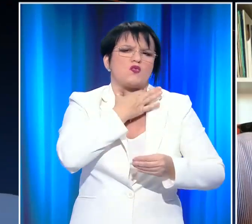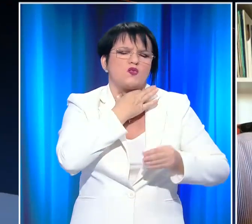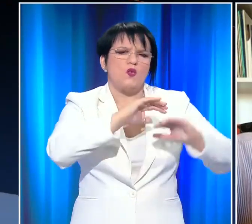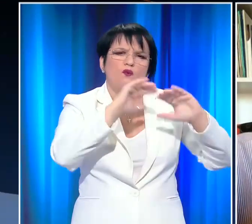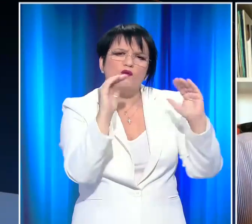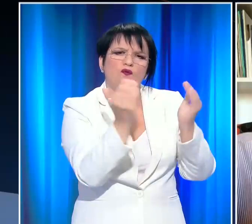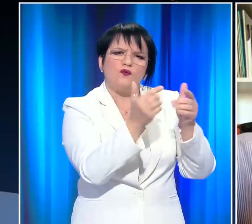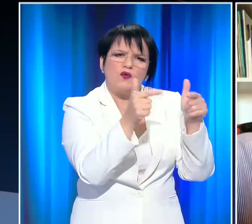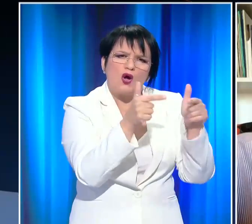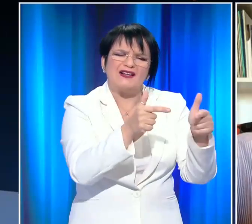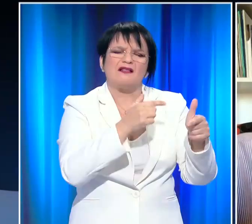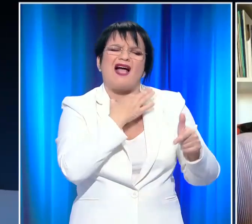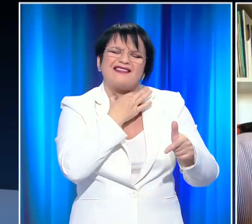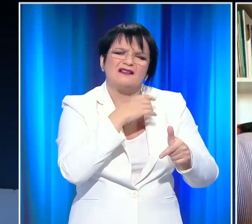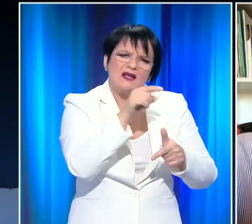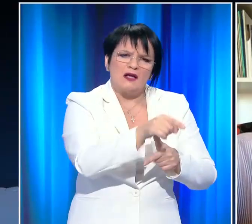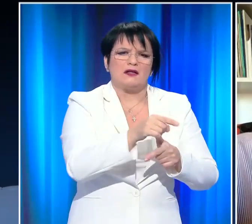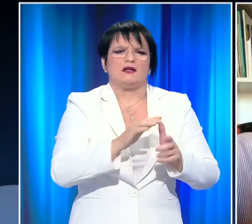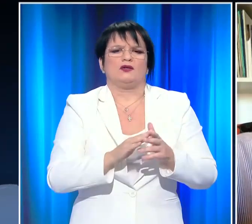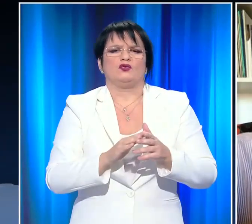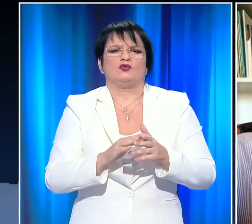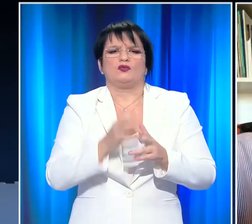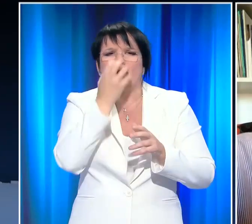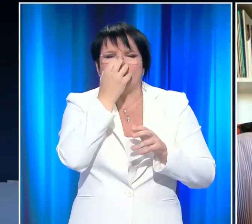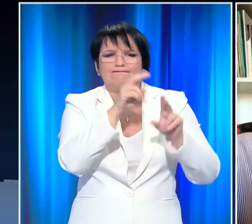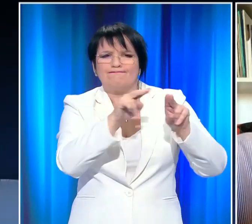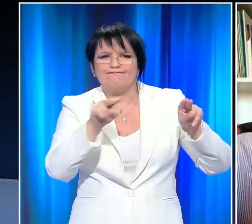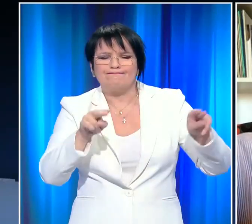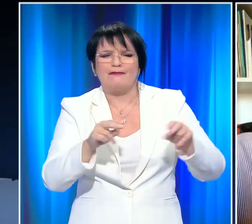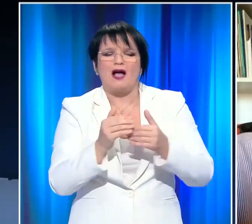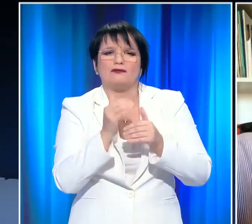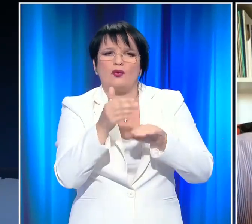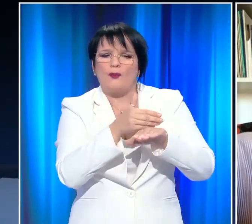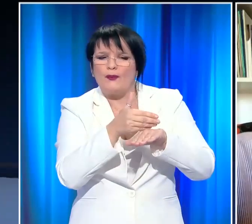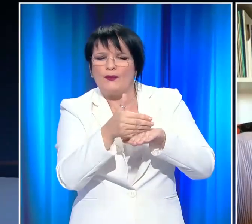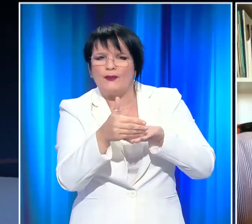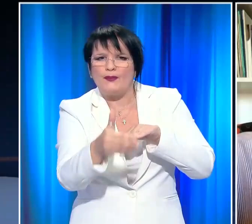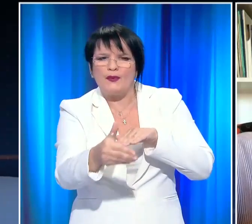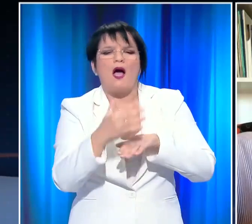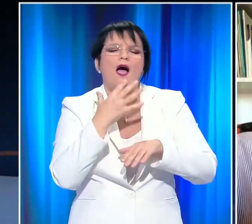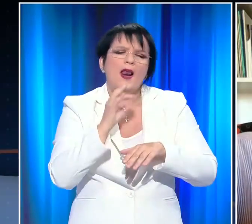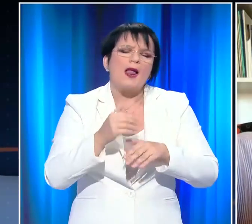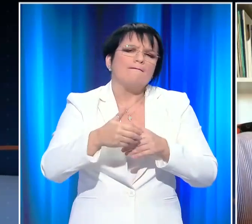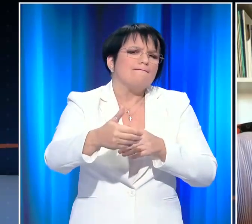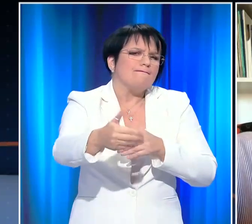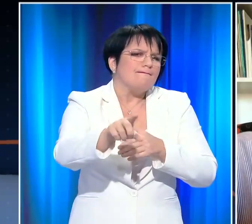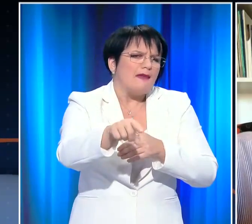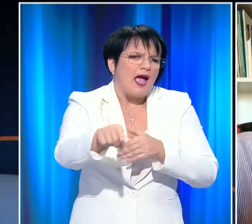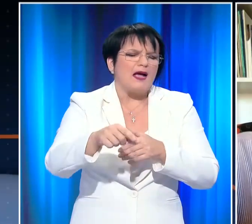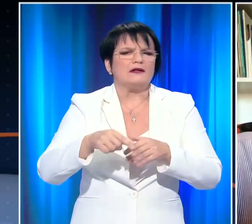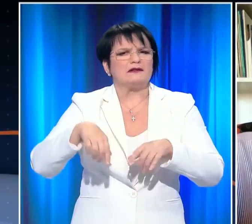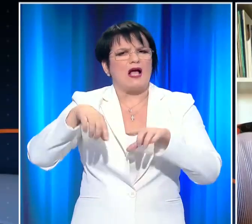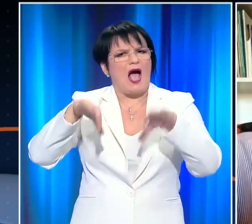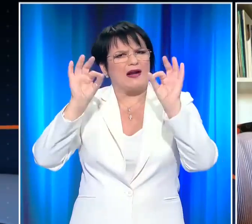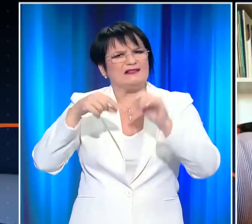αυξημένη, σε μονάδες διδατικής διασωληνώς κλπ. Αυτό θα αργήσει να φανεί, θα καθυστερήσει κάπως. Ελπίζουμε τις προσεχείς μέρες, ιδιαίτερα στις αρχές